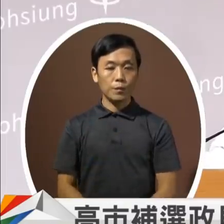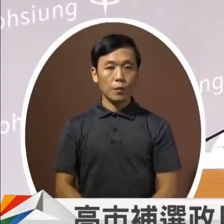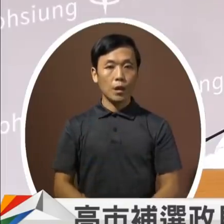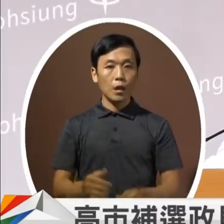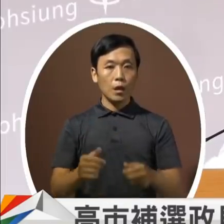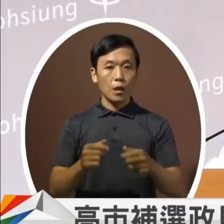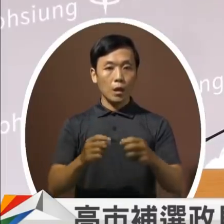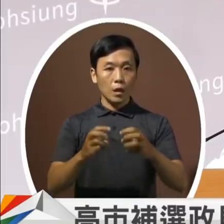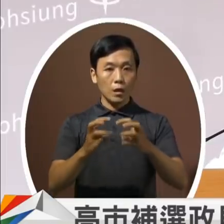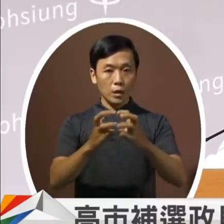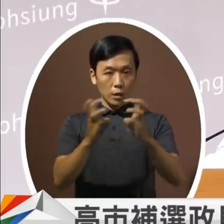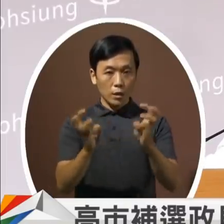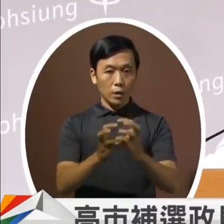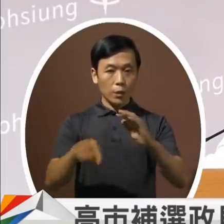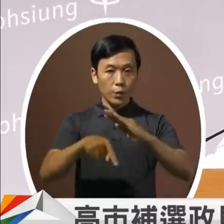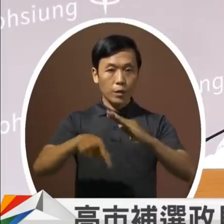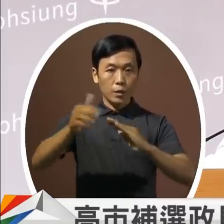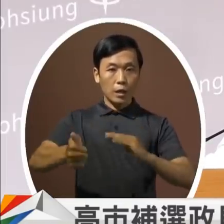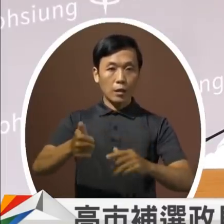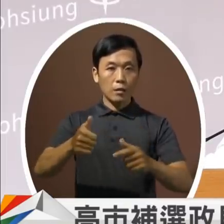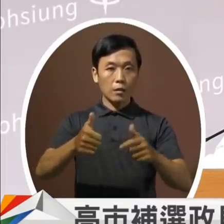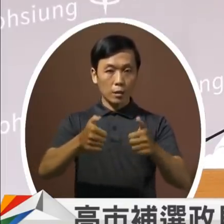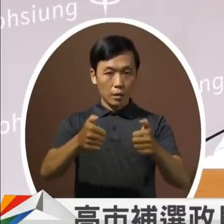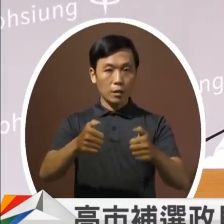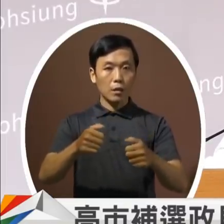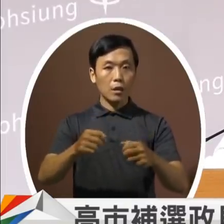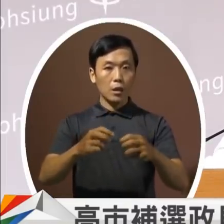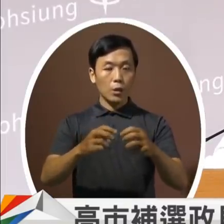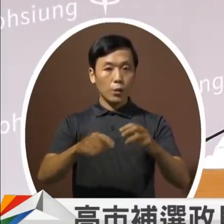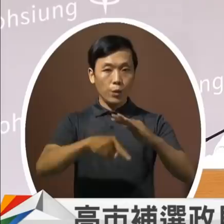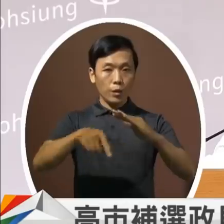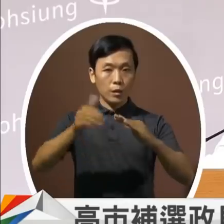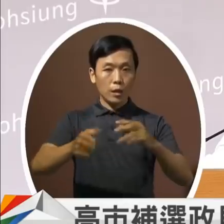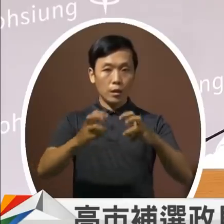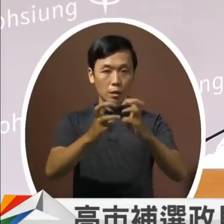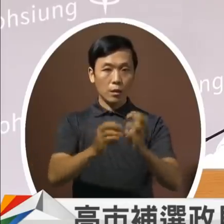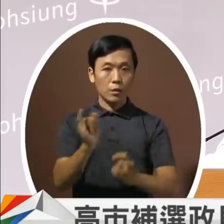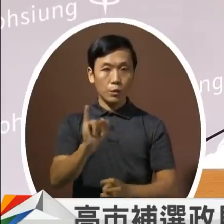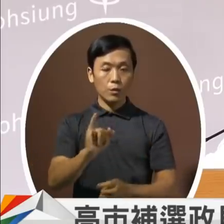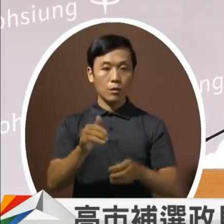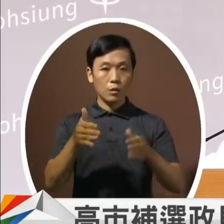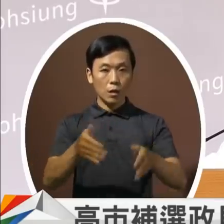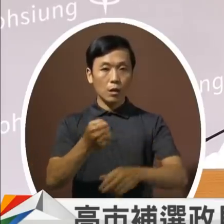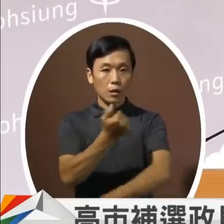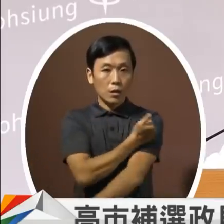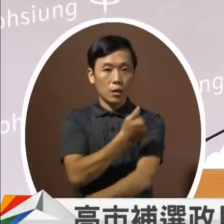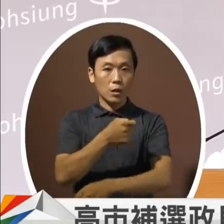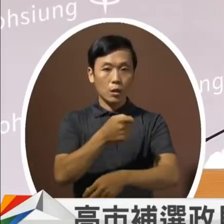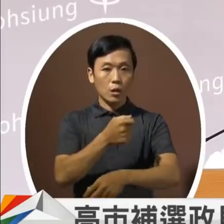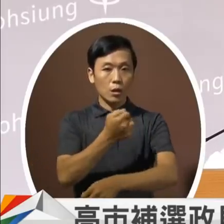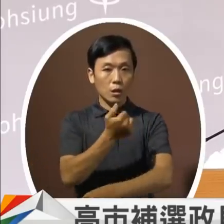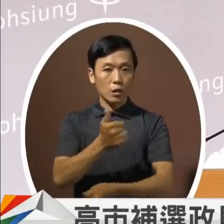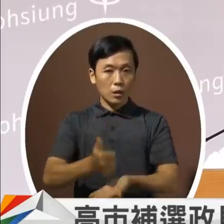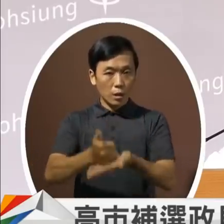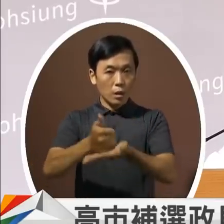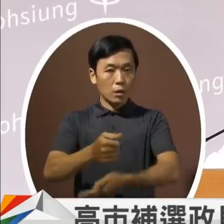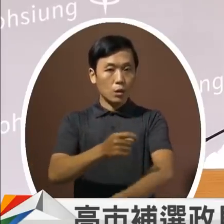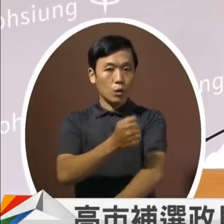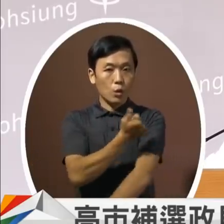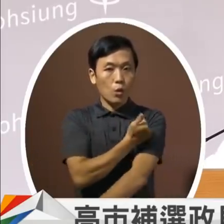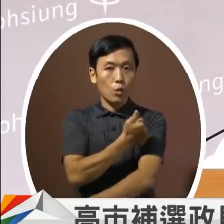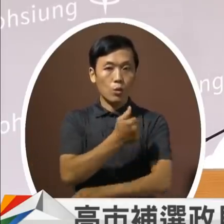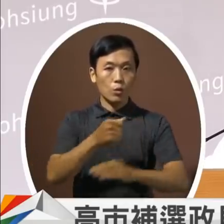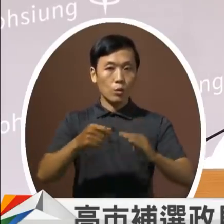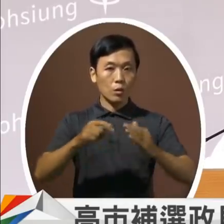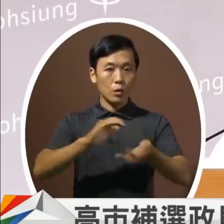谢谢杨一华院长杨一华院长在我们高雄的胜工医院担任院长我是道明中学